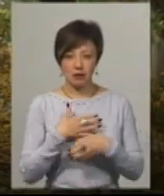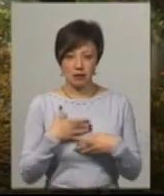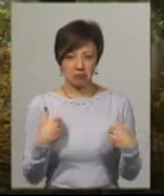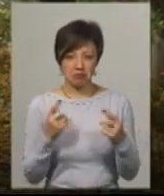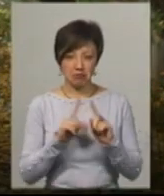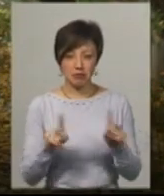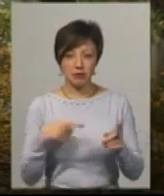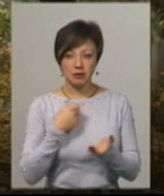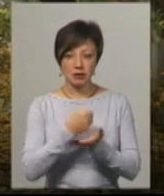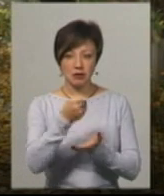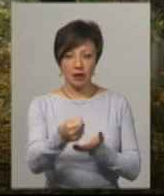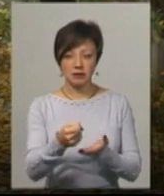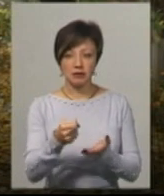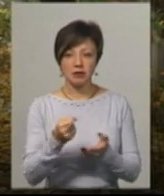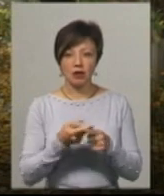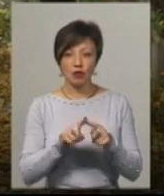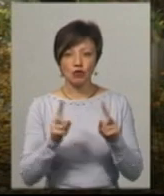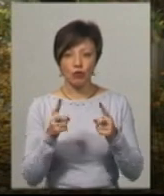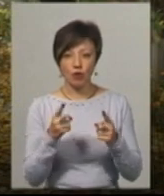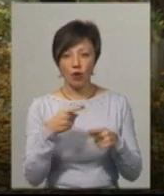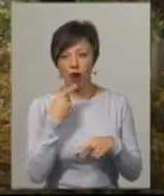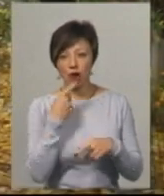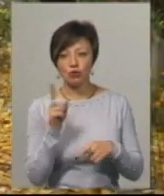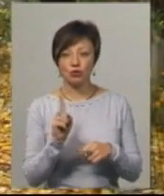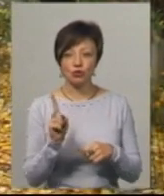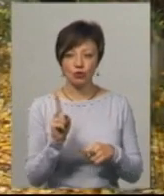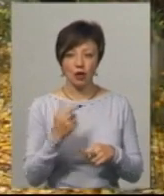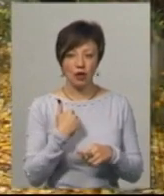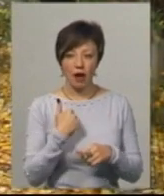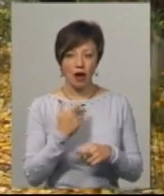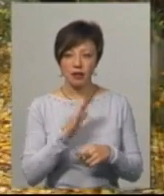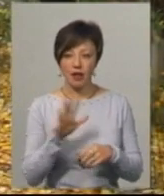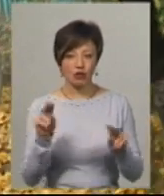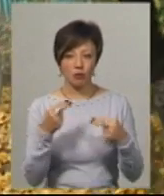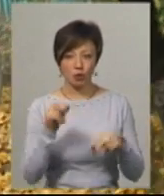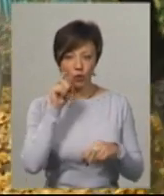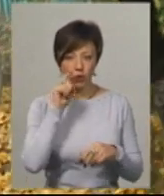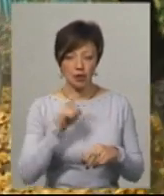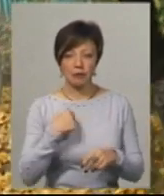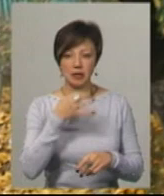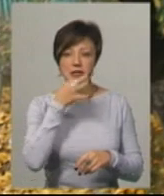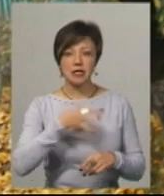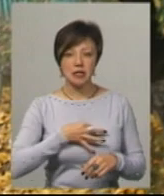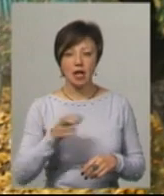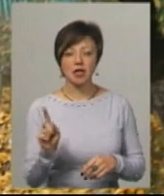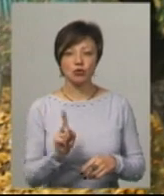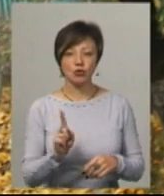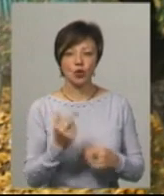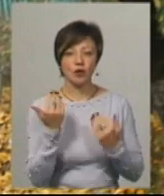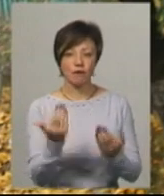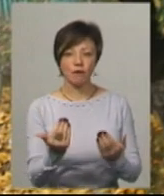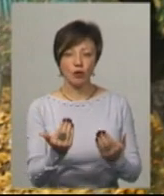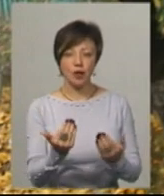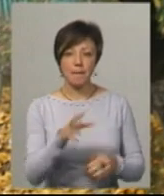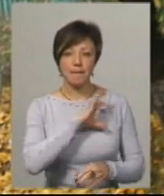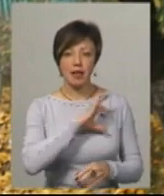на Медісон, я не знаю чому. Вони коригують тим, що я не чемпіон України. Мені сказали, що твої